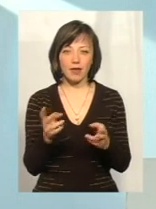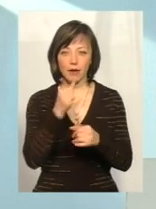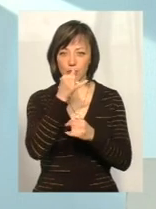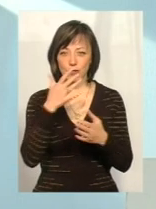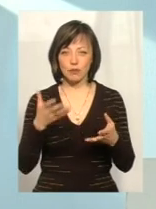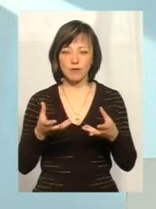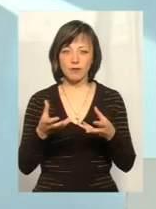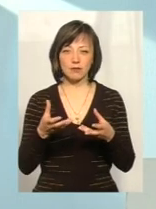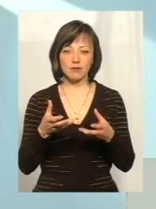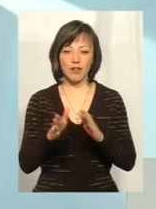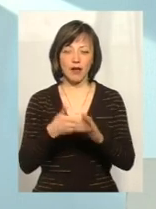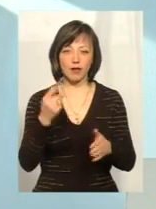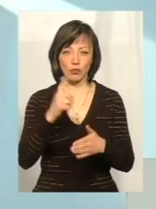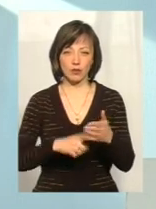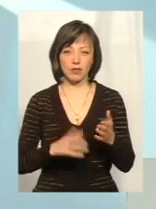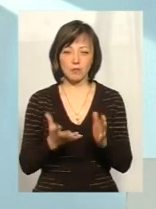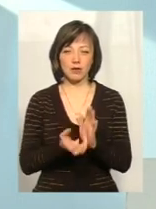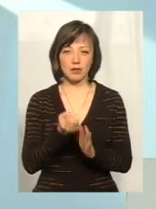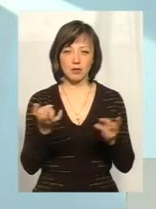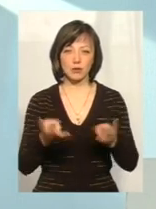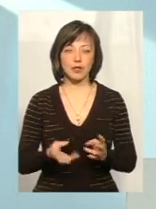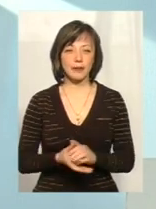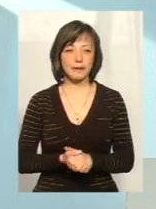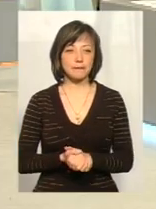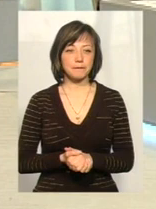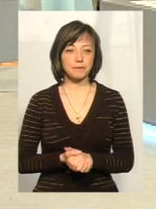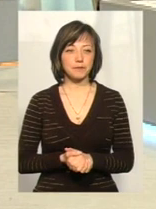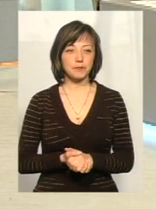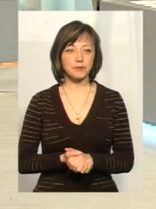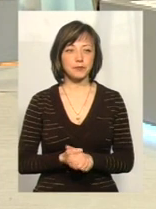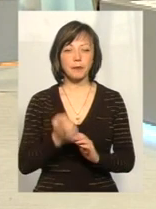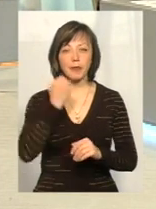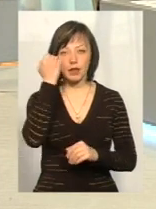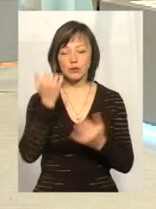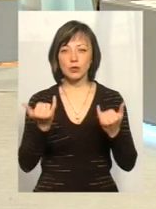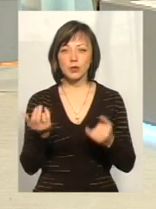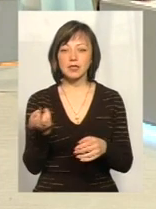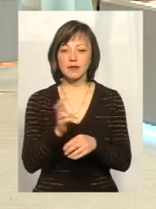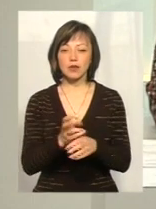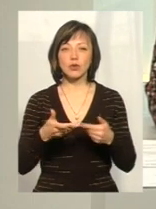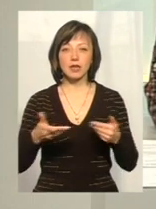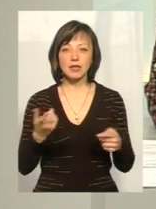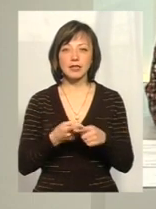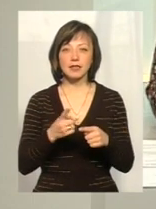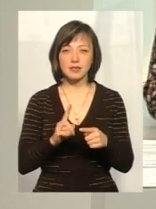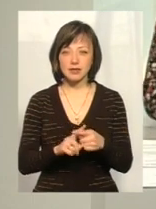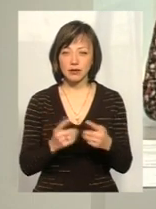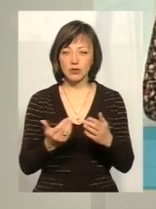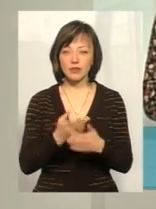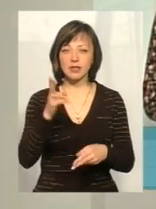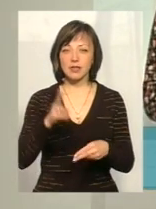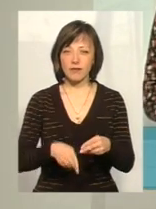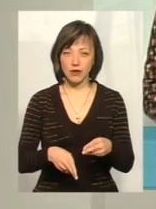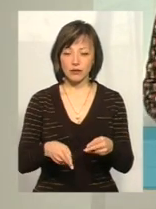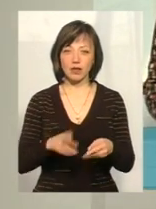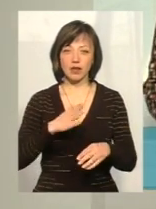можуть викликати довіру. Тому нам потрібна тільки підтримка на сьогодні. Дякую, пані Альони. Дякую, що сьогодні завітали до нас. На цій ноті ми завершуємо